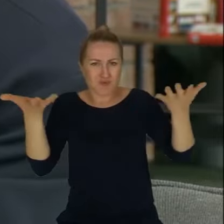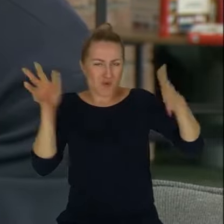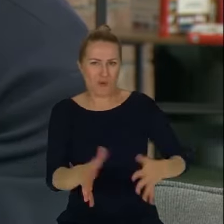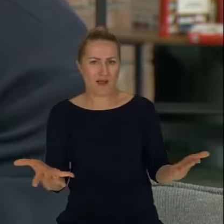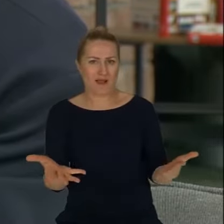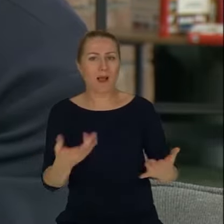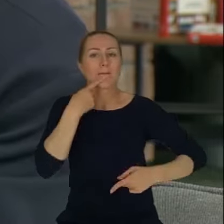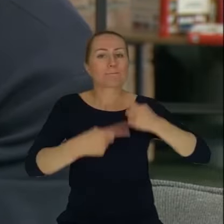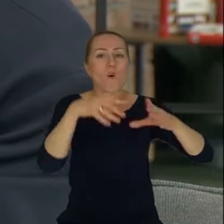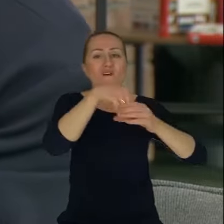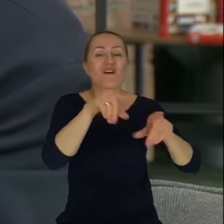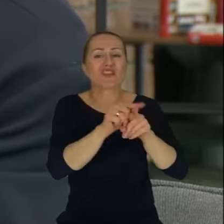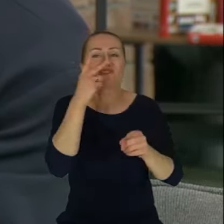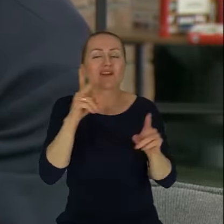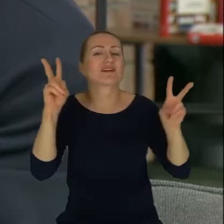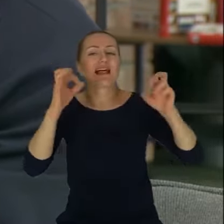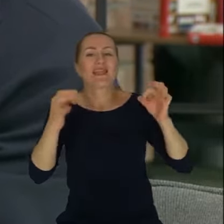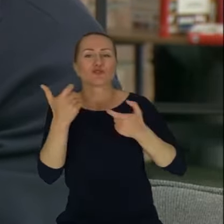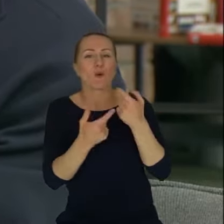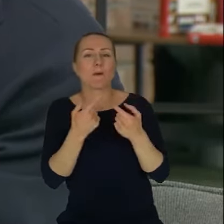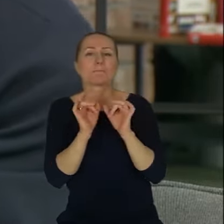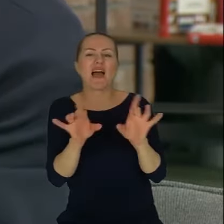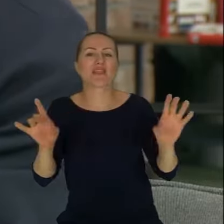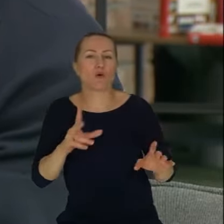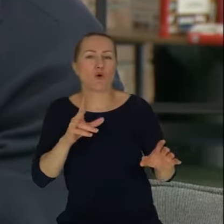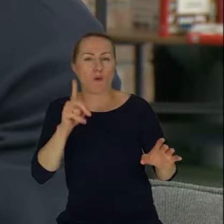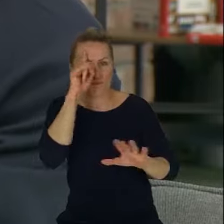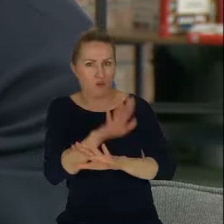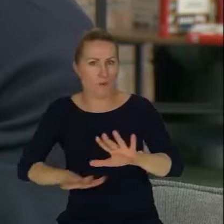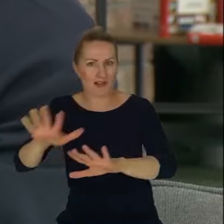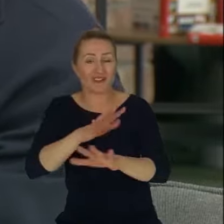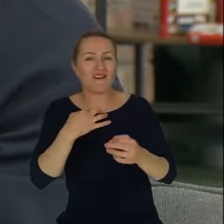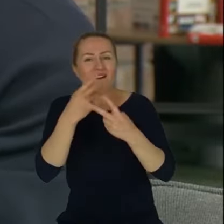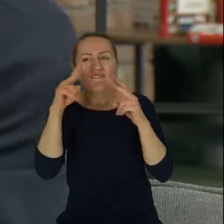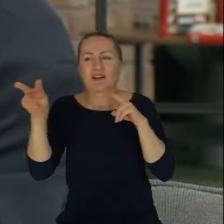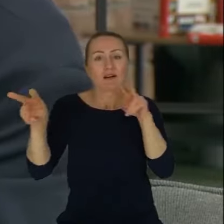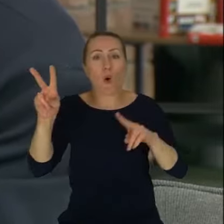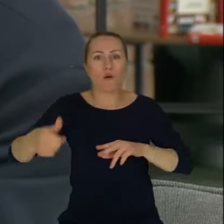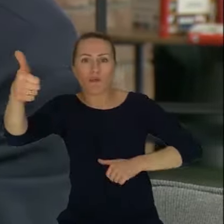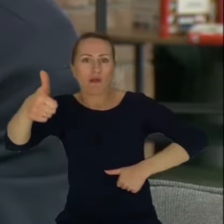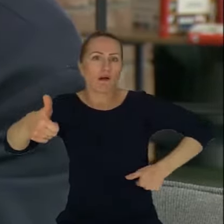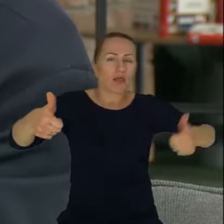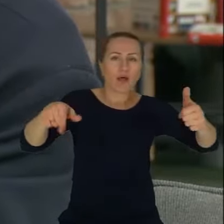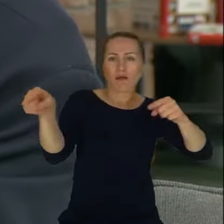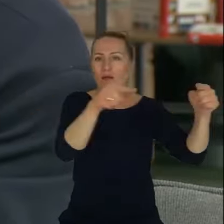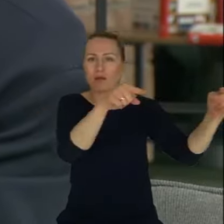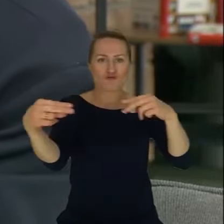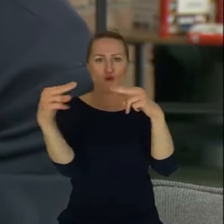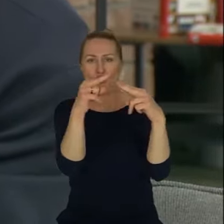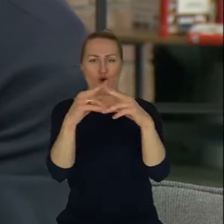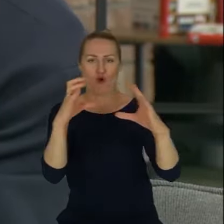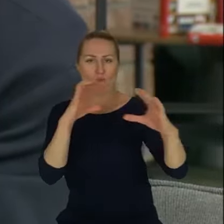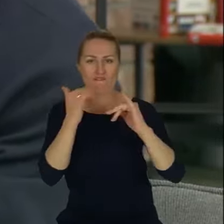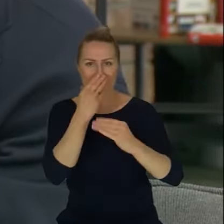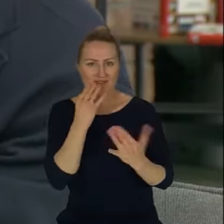pedagogika publiczna uprawiana. No jednak my widzimy, co się dzieje w życiu publicznym. Jak liderki, liderzy komunikują się ze sobą. Wydaje mi się, że jest nam naprawdę znacznie